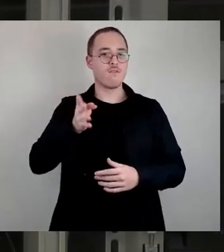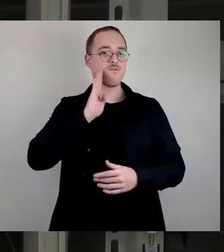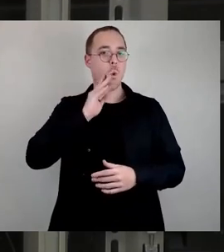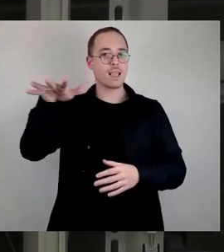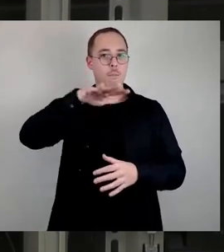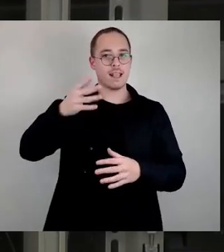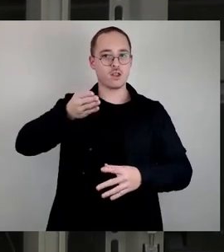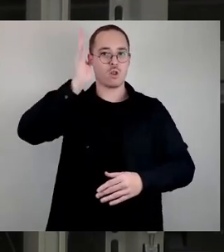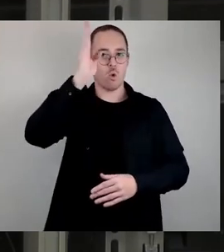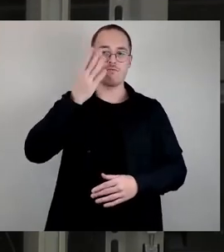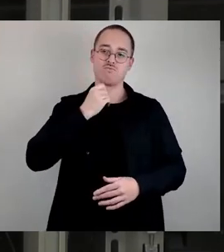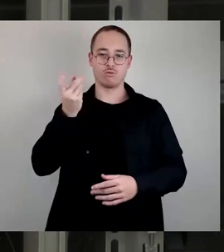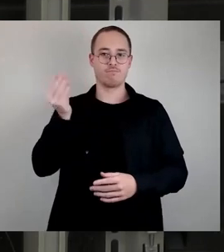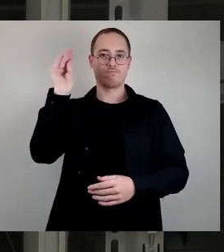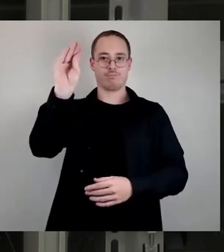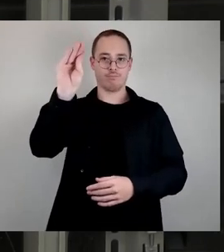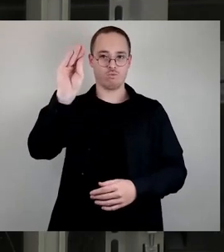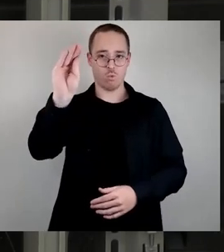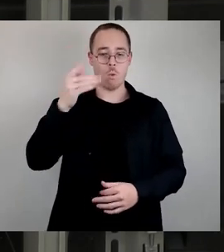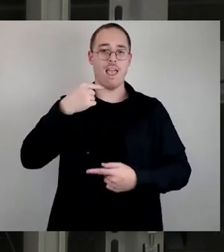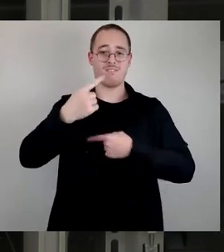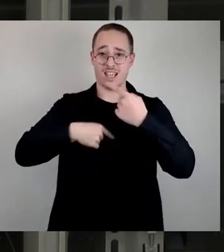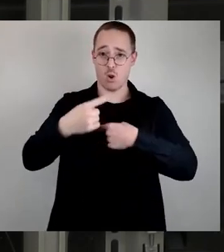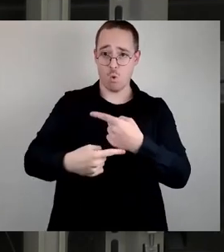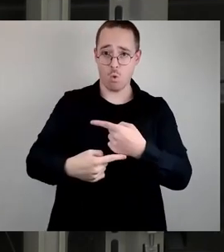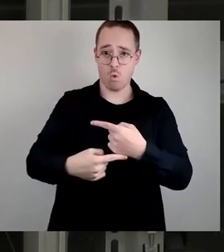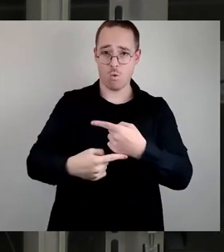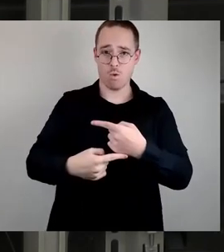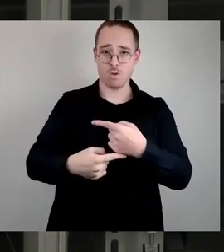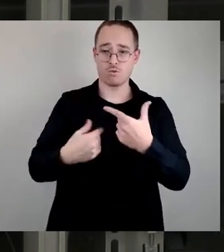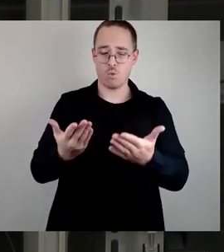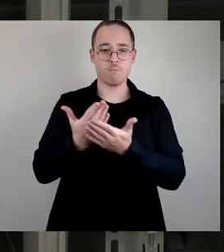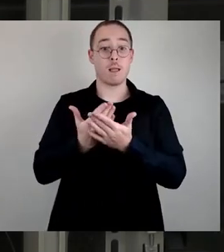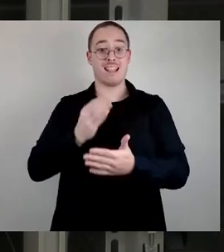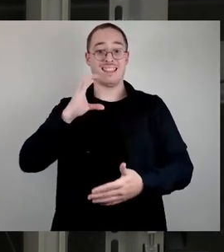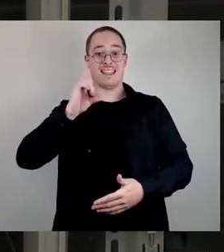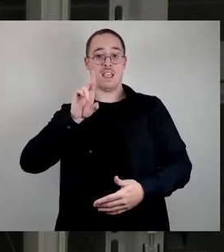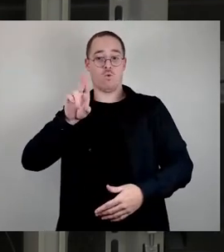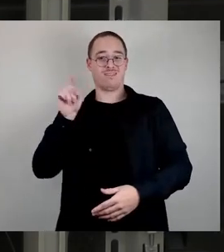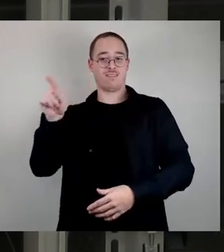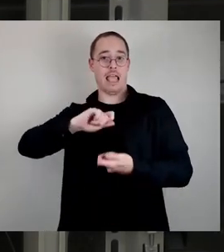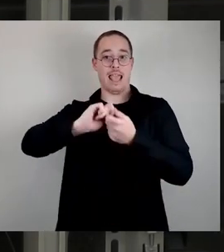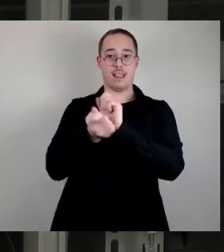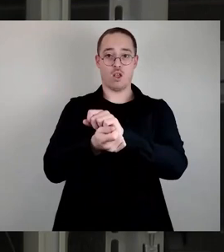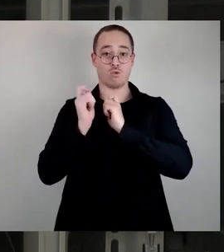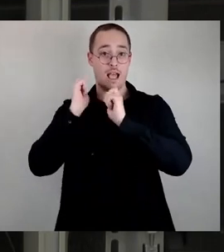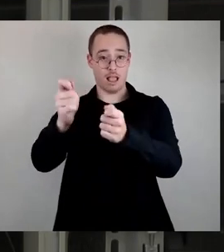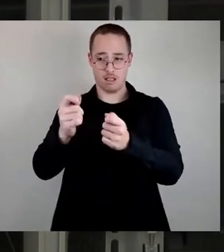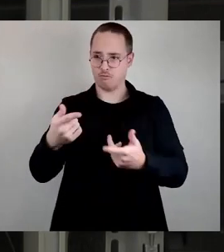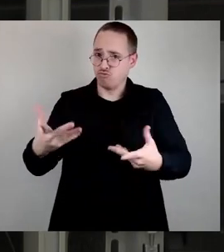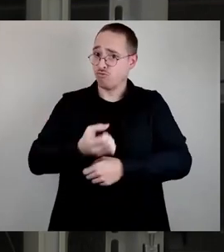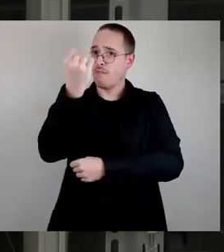einzufügen. Sollte der Änderungsantrag der CDU durchkommen, der durchaus auch vernünftig ist,